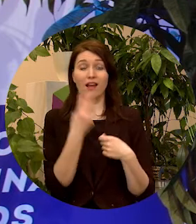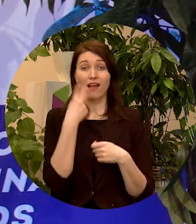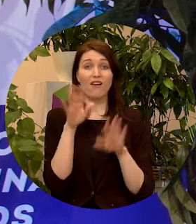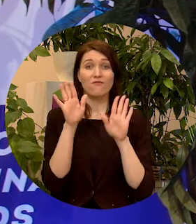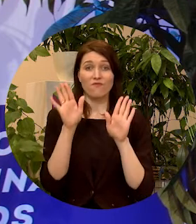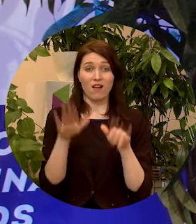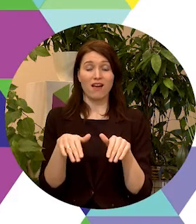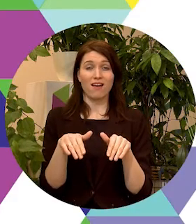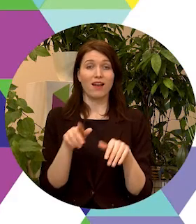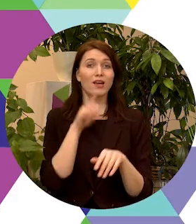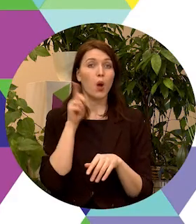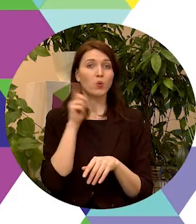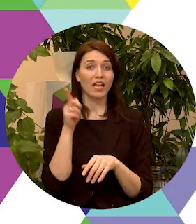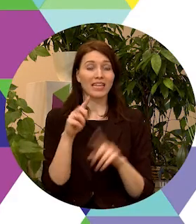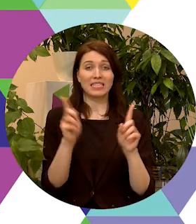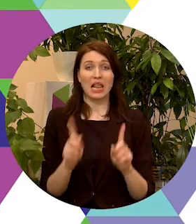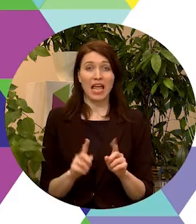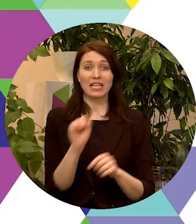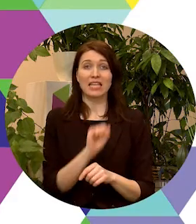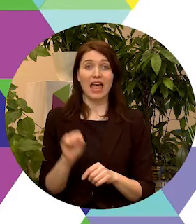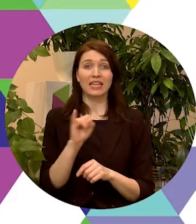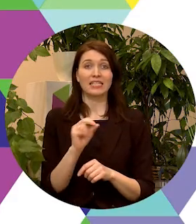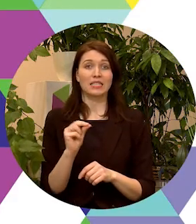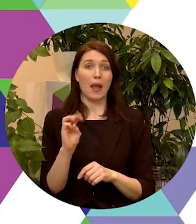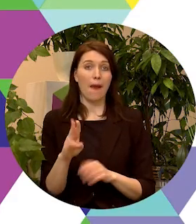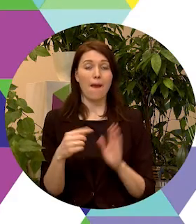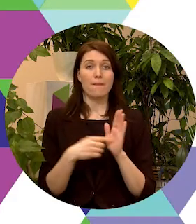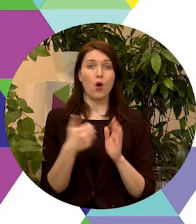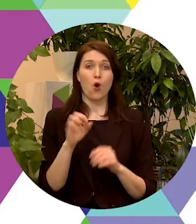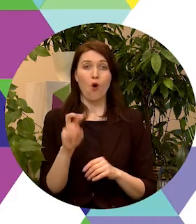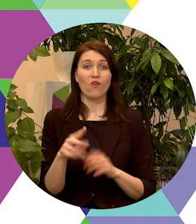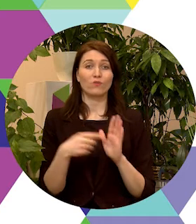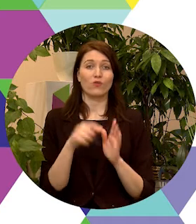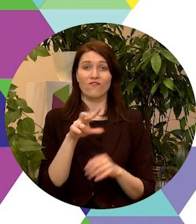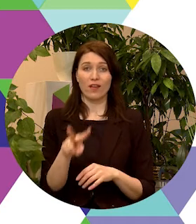jaunatneslietas.izm.gov.lv.